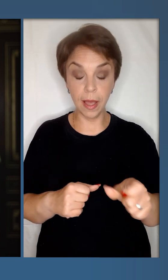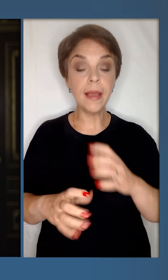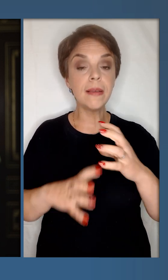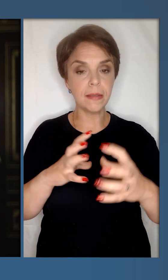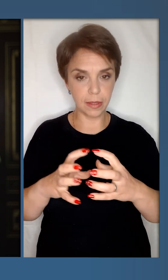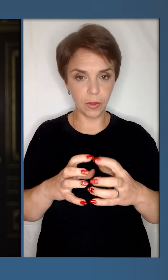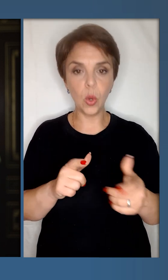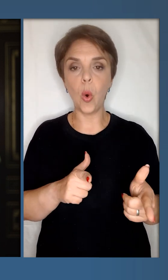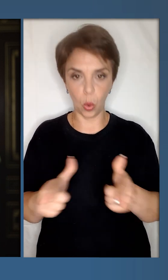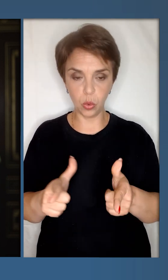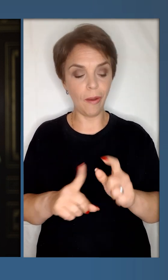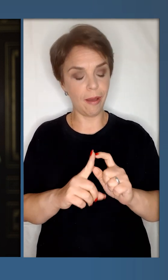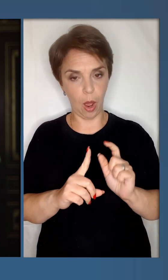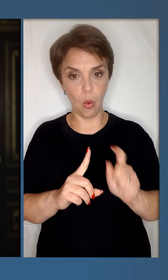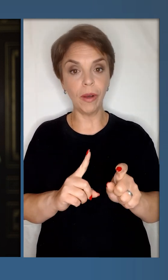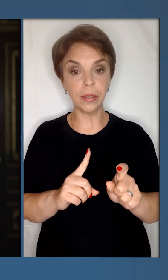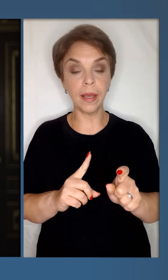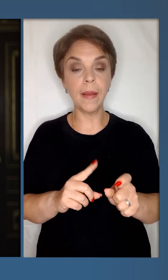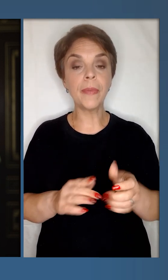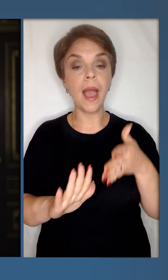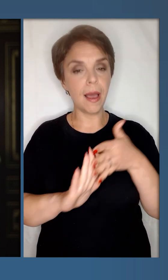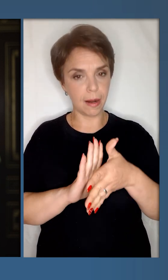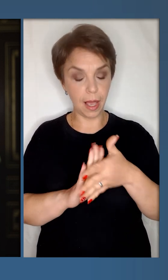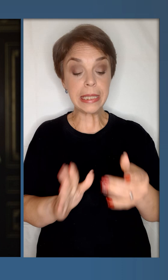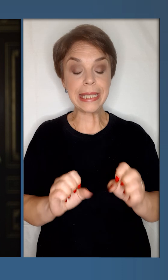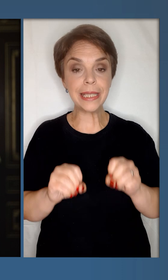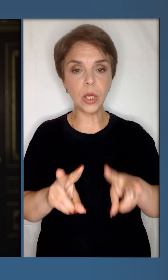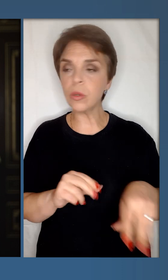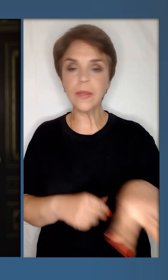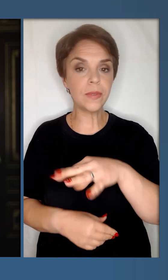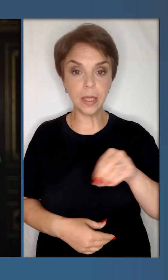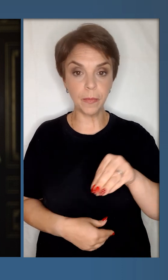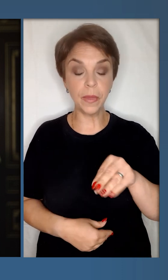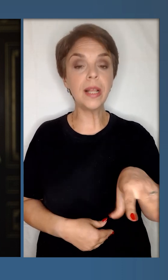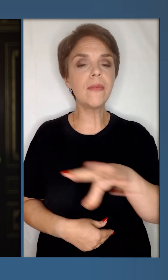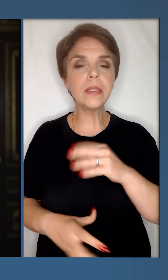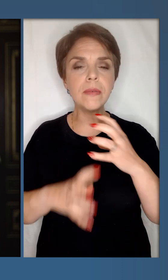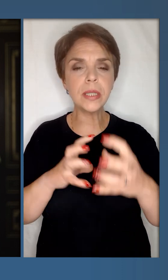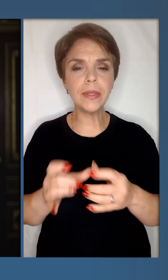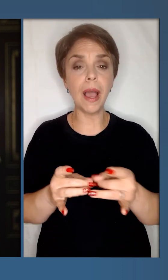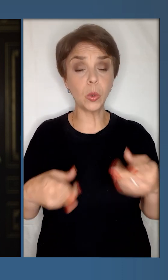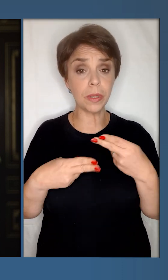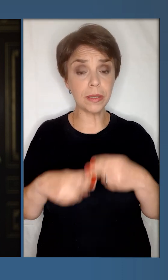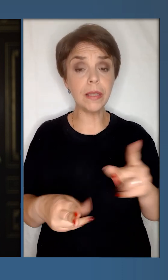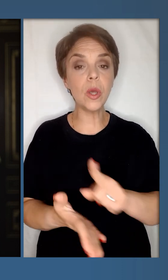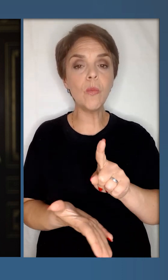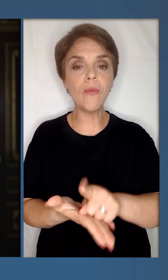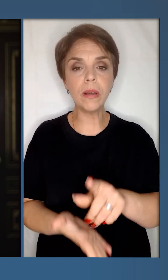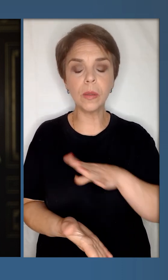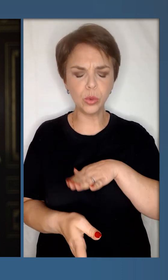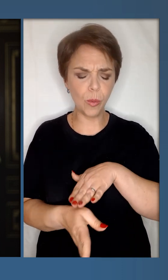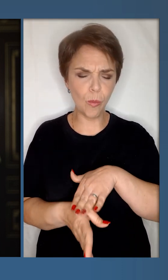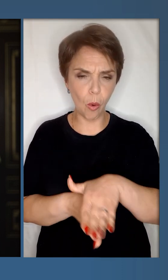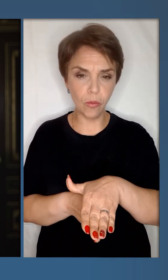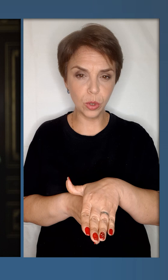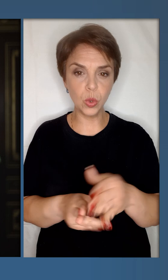І світ готовий реагувати. Радіація – це загроза для всіх. Для всіх у світі. І атомна станція повинна бути